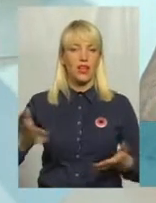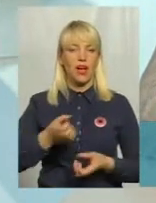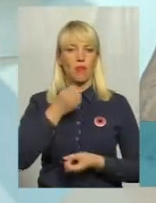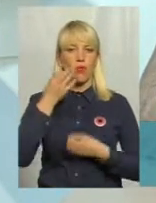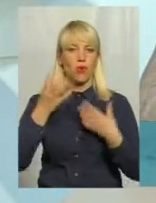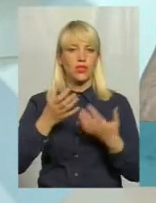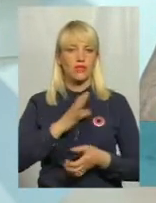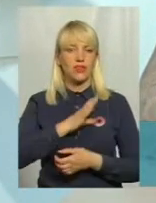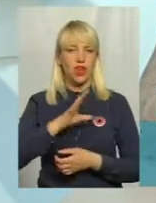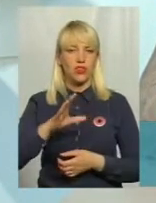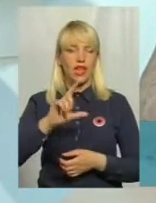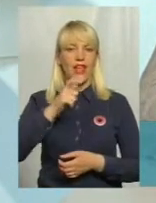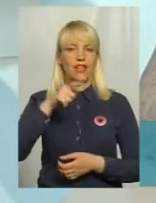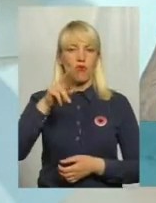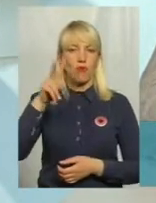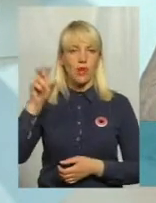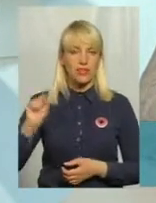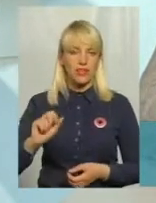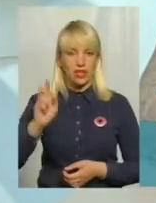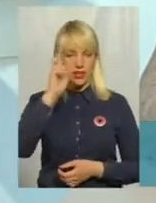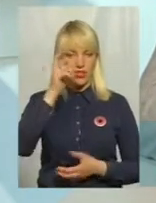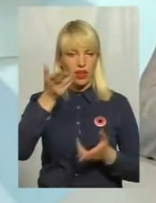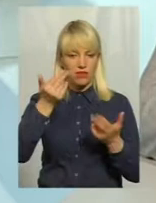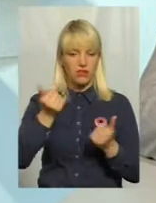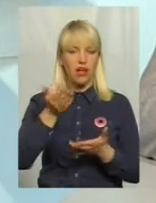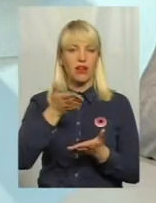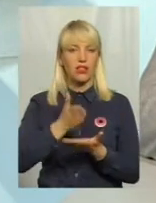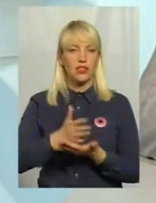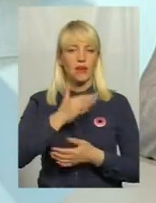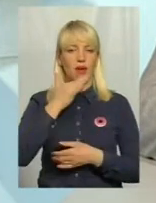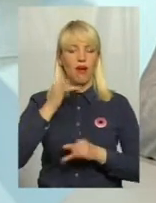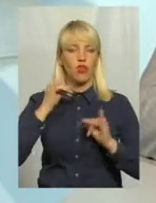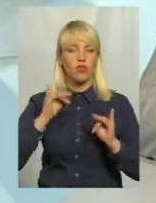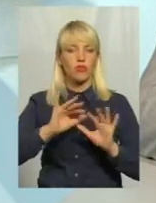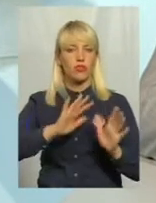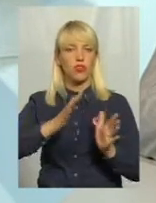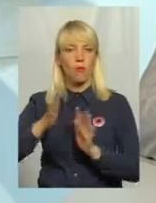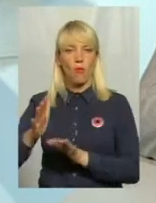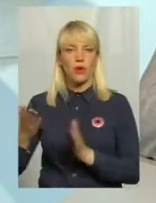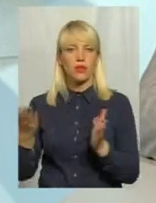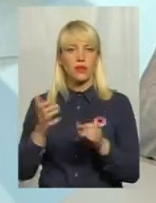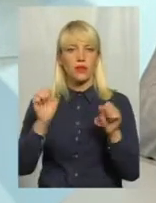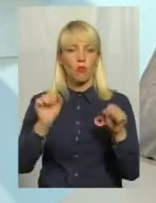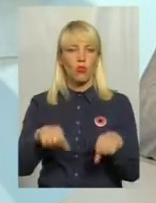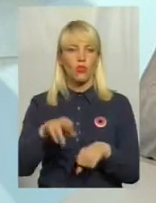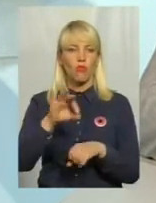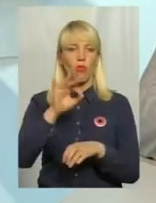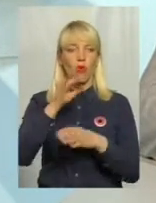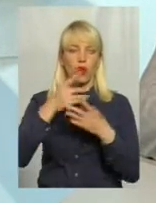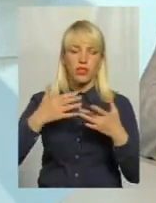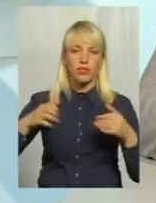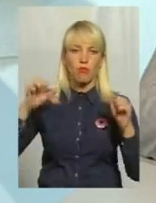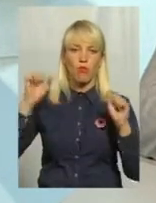держава. Так, є багато історичних моментів, які, можливо, по-різному можуть